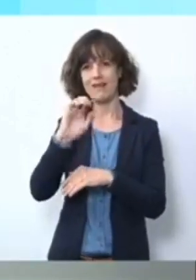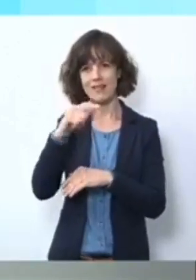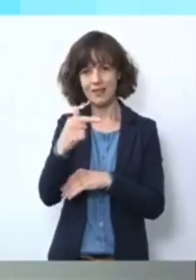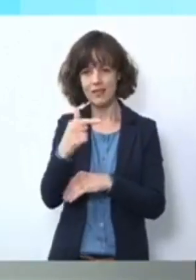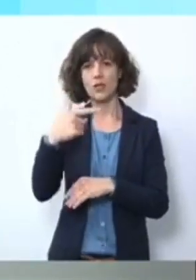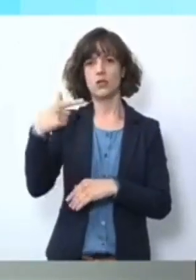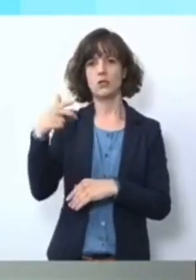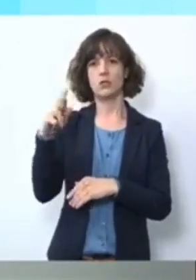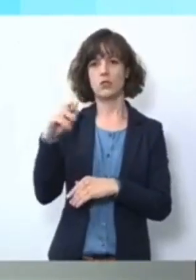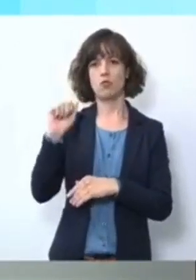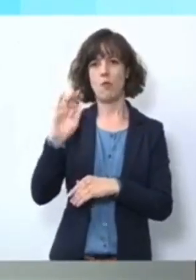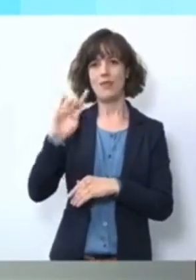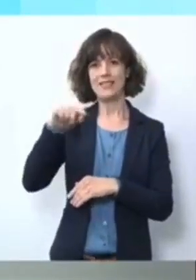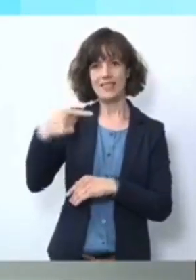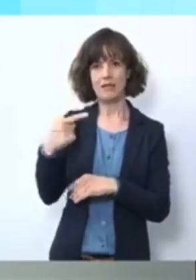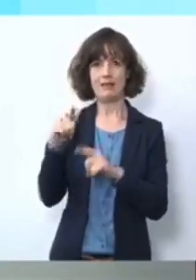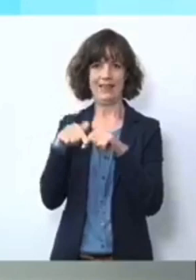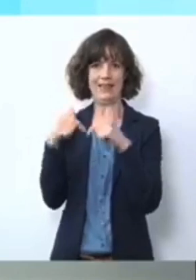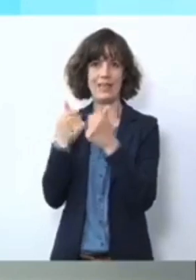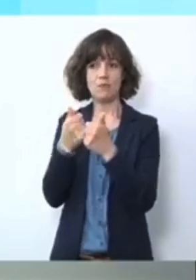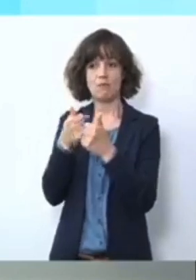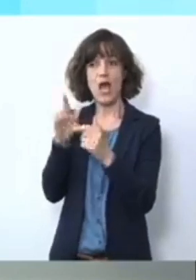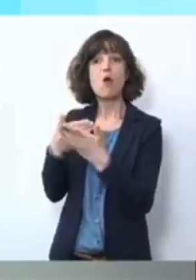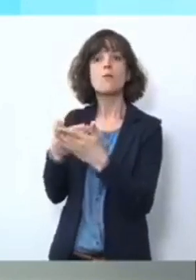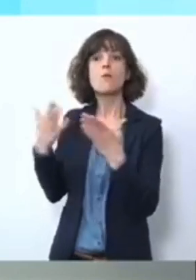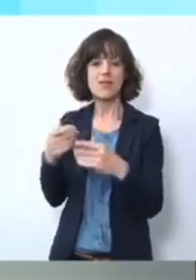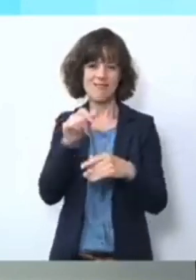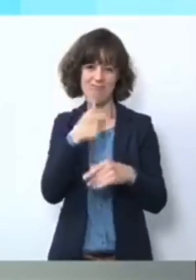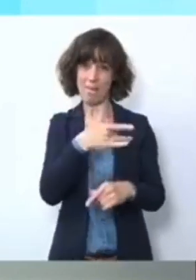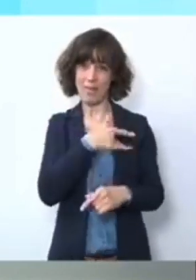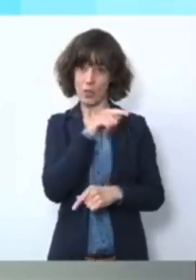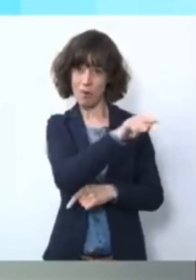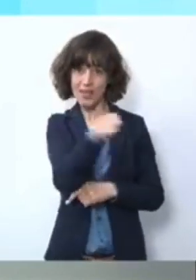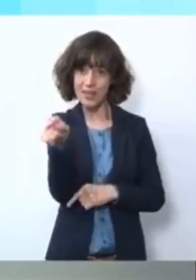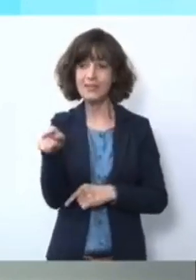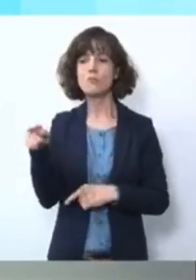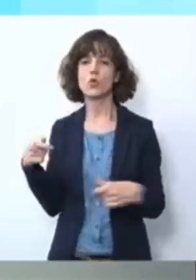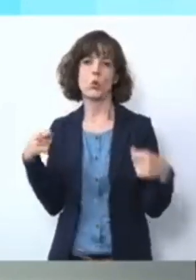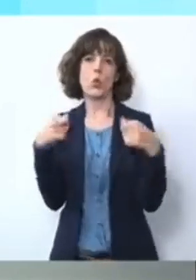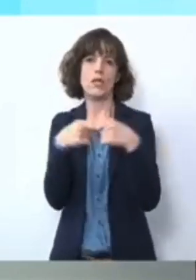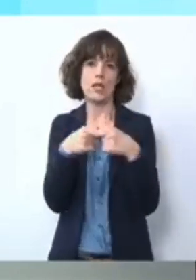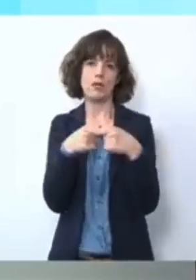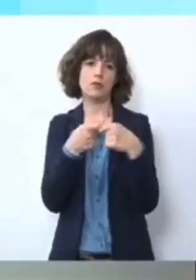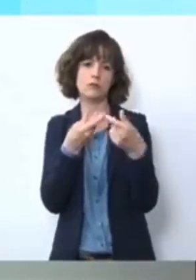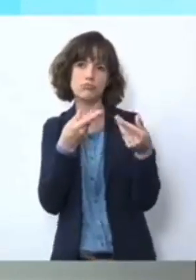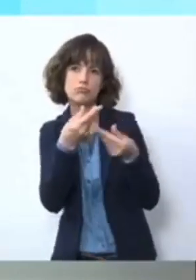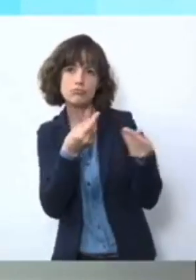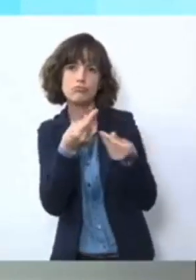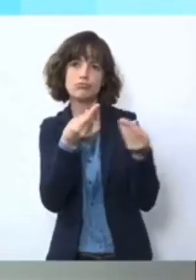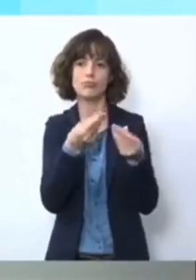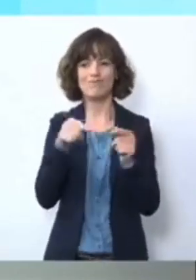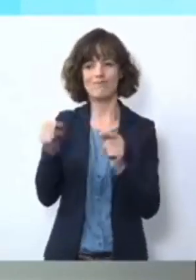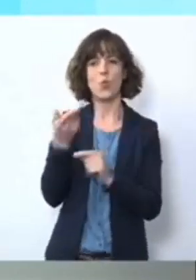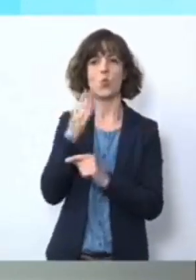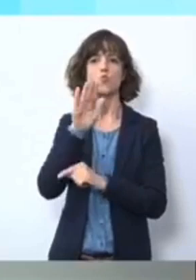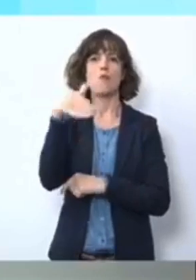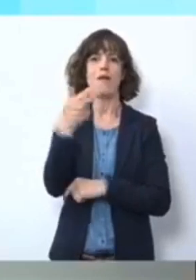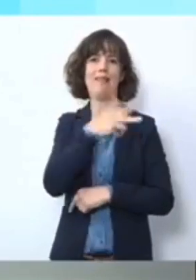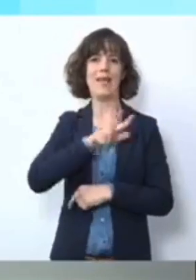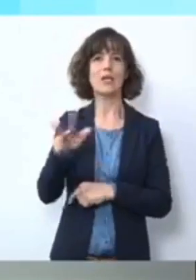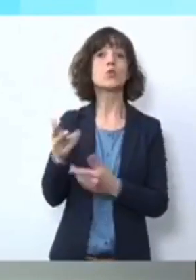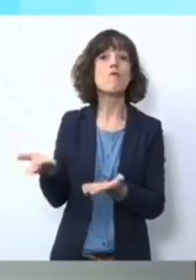diesen Kontakt halten mit den Betroffenen. Und wir konnten diese über 3.000, die vor allem auch aus den anderen